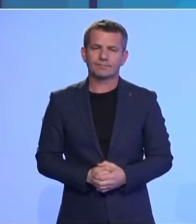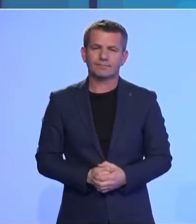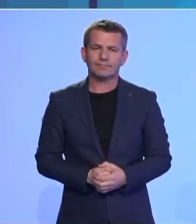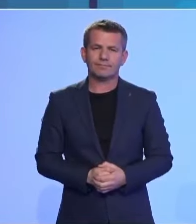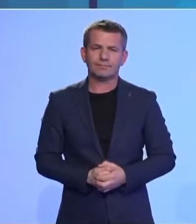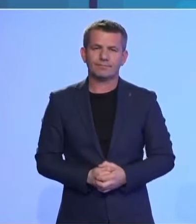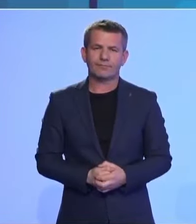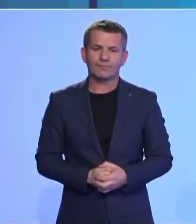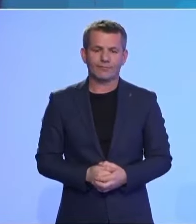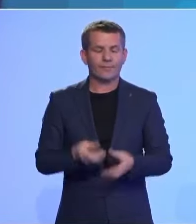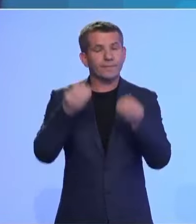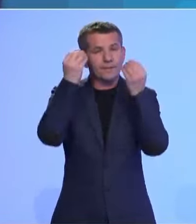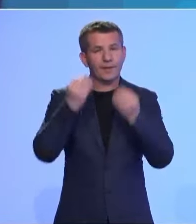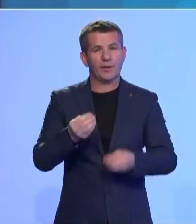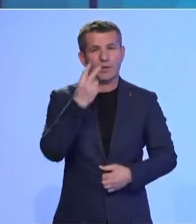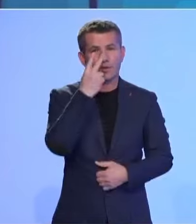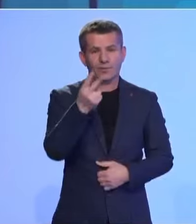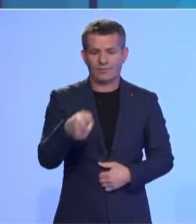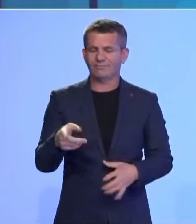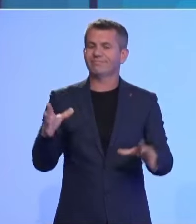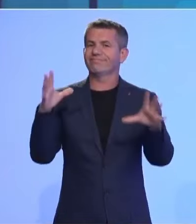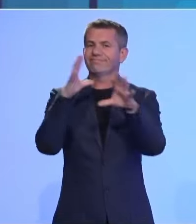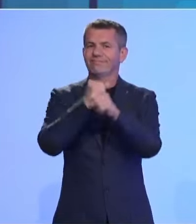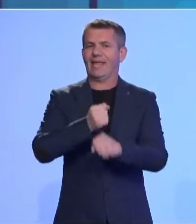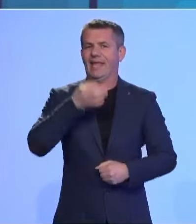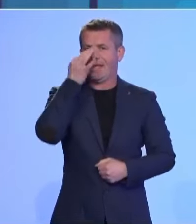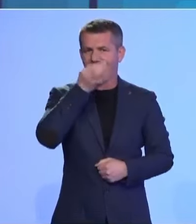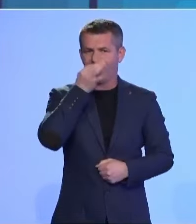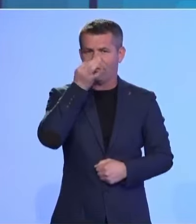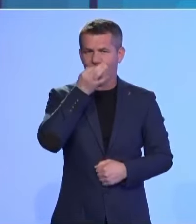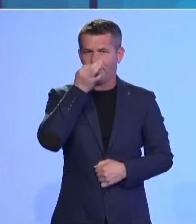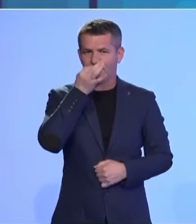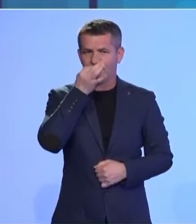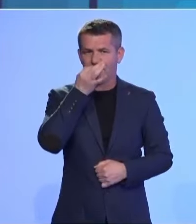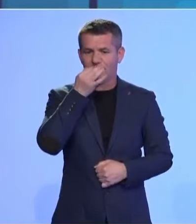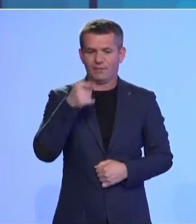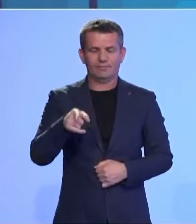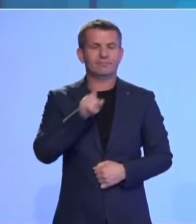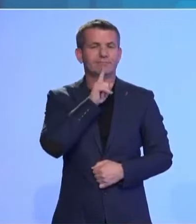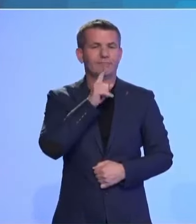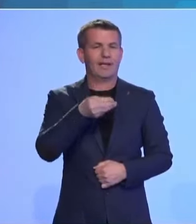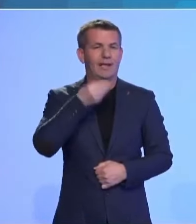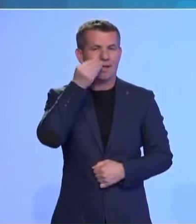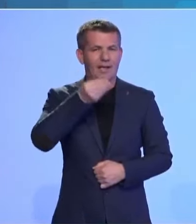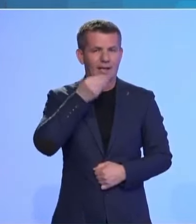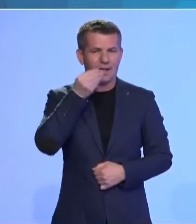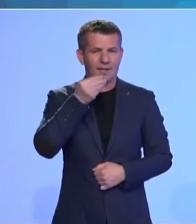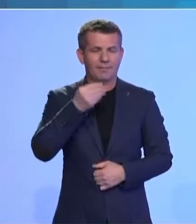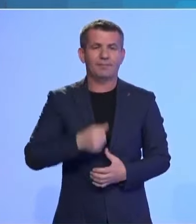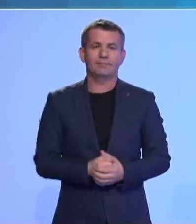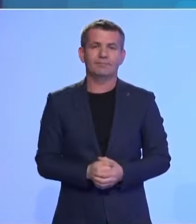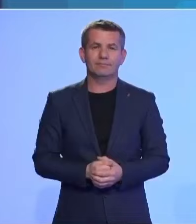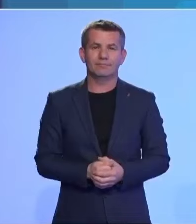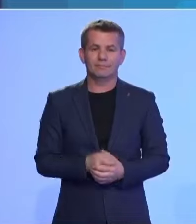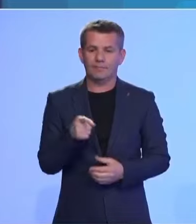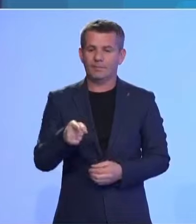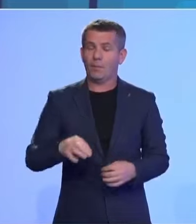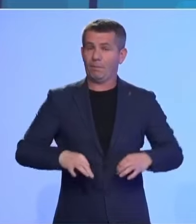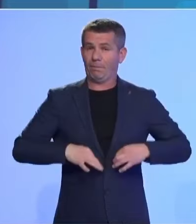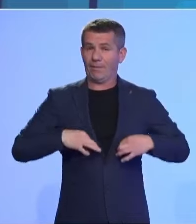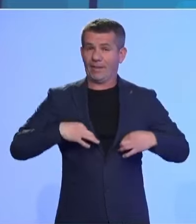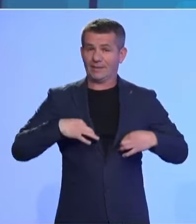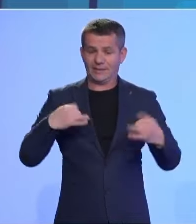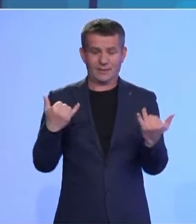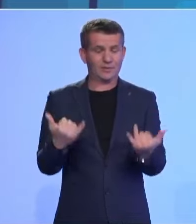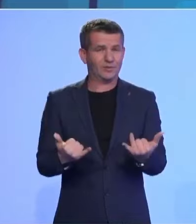Të ndëruar shikues, kjo ishte etëra për këtë edicion të lajmeve. Ndërko që nga mëngjesi